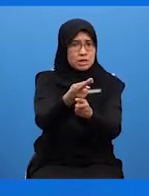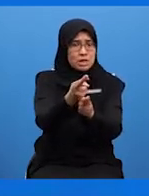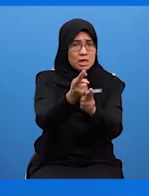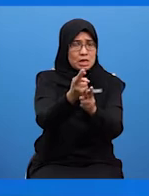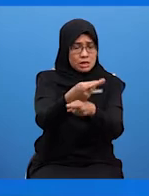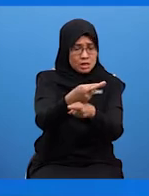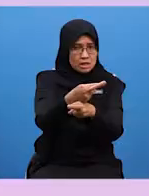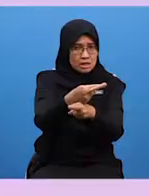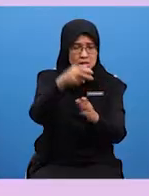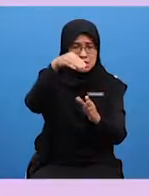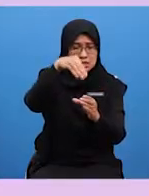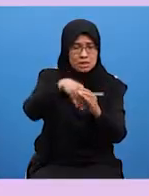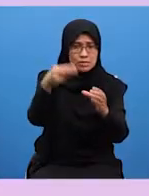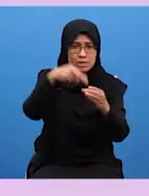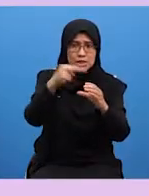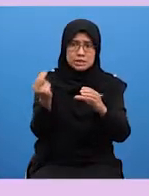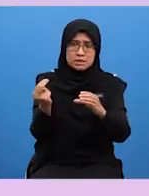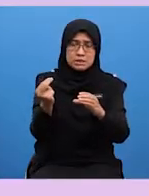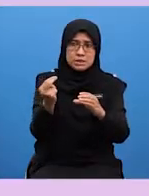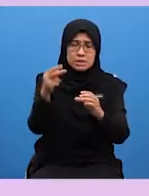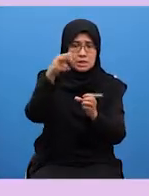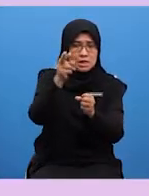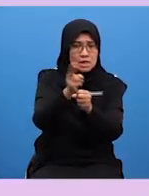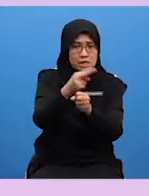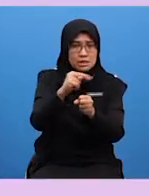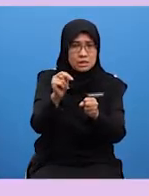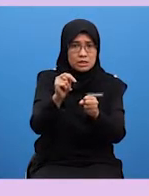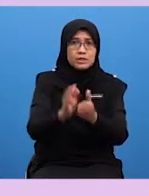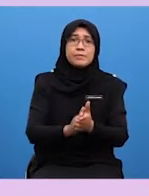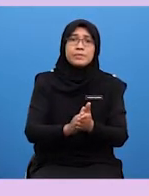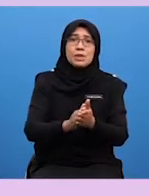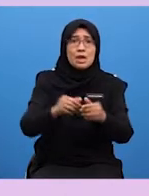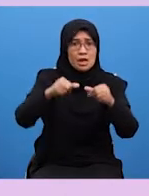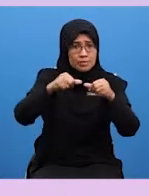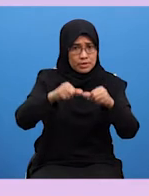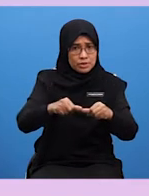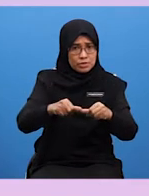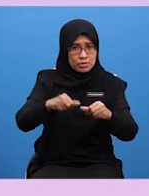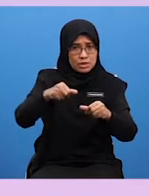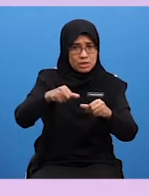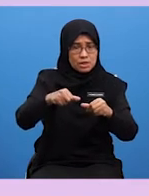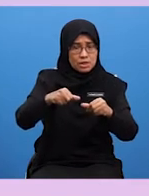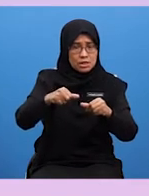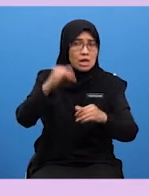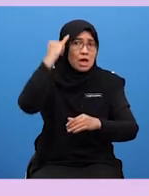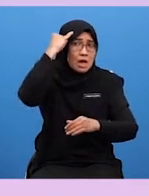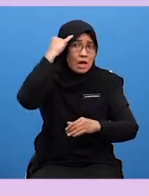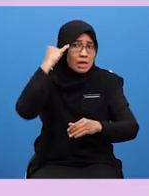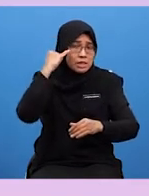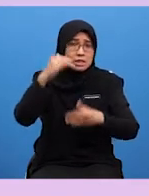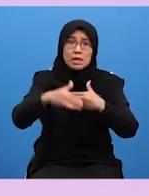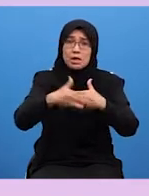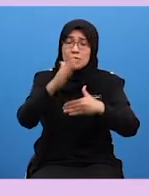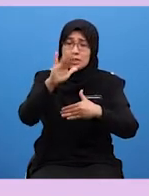sesebuah perekaan Penentuan aspek formal adalah penentuan terhadap idea awal yang akan